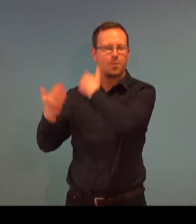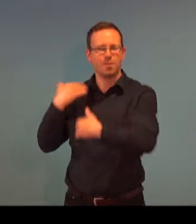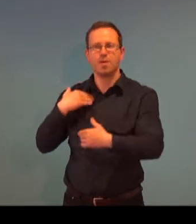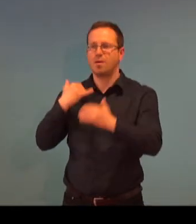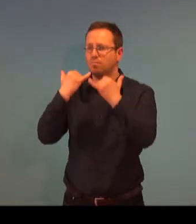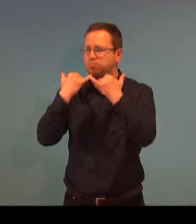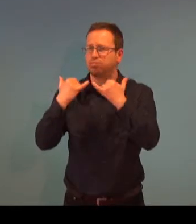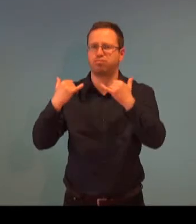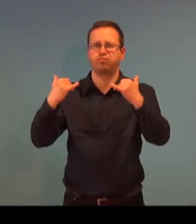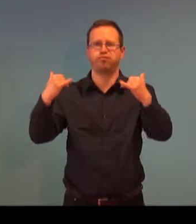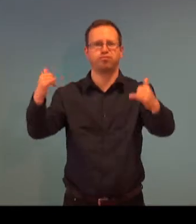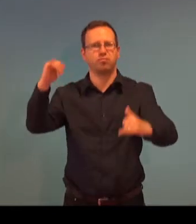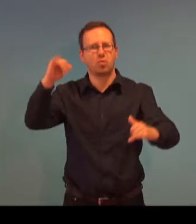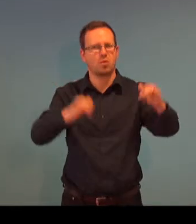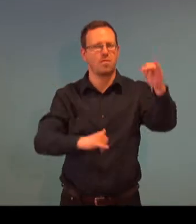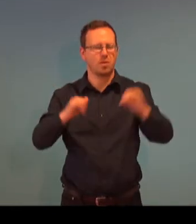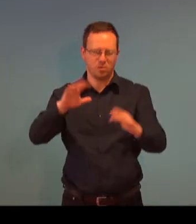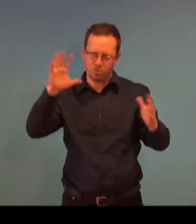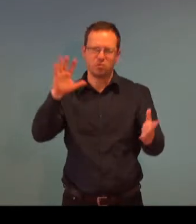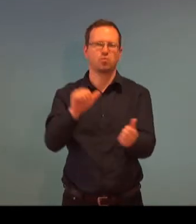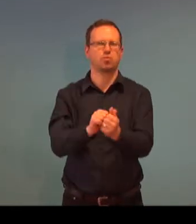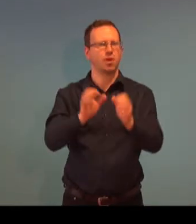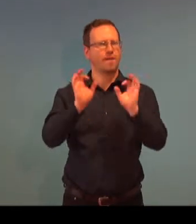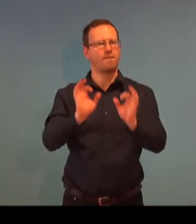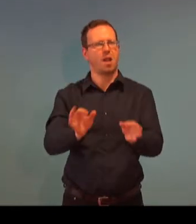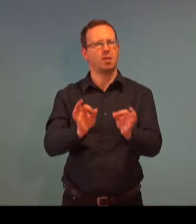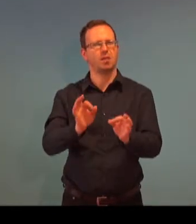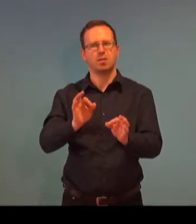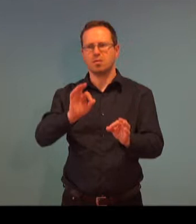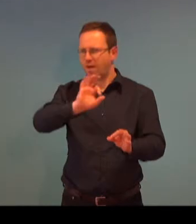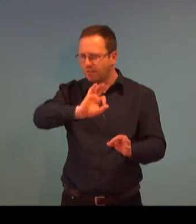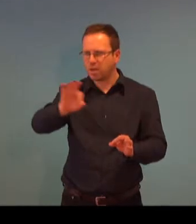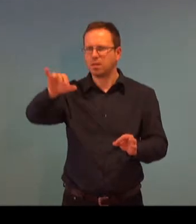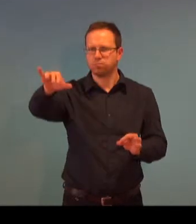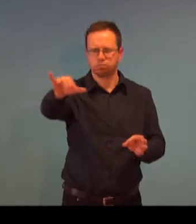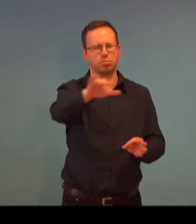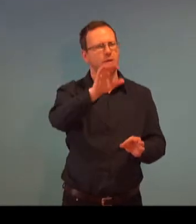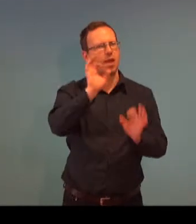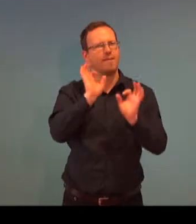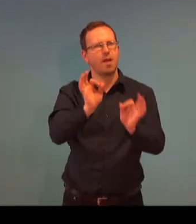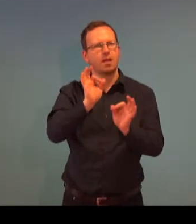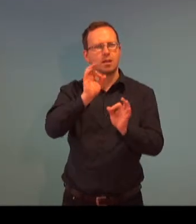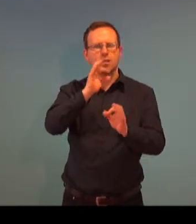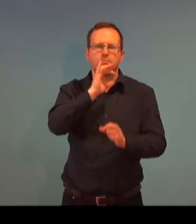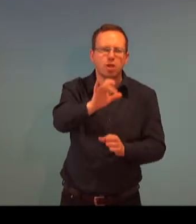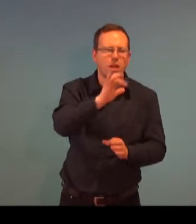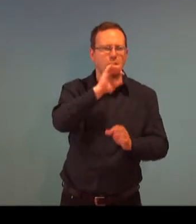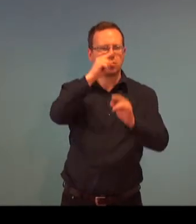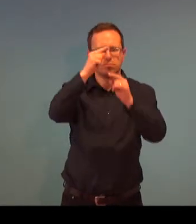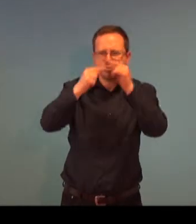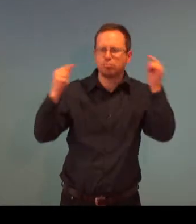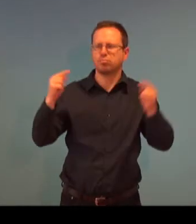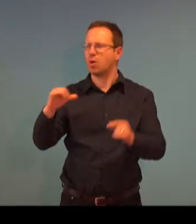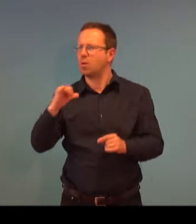odspěvná historie a navíc vzrůstající zájem u svědčí, že je to konference kvalitní a že se zde